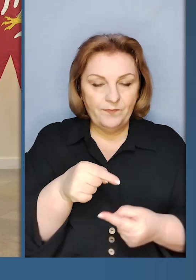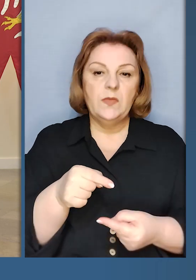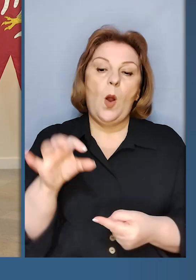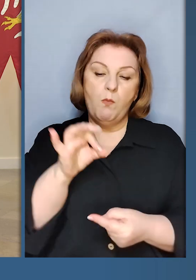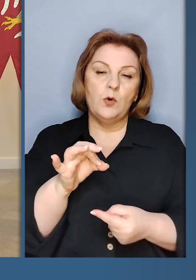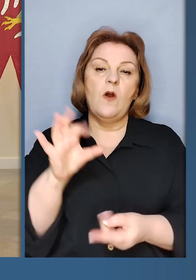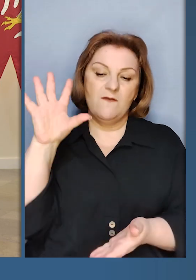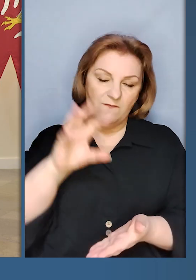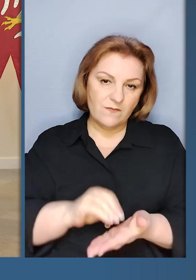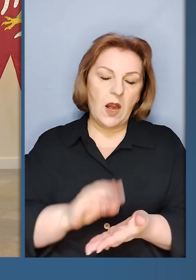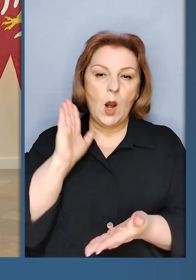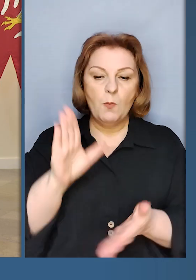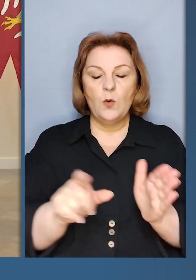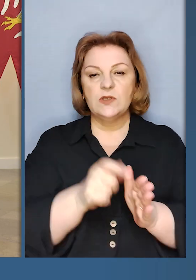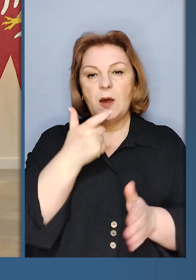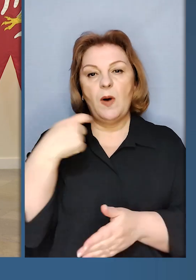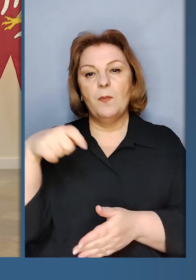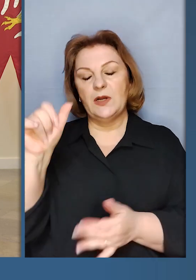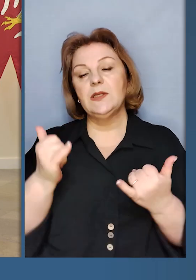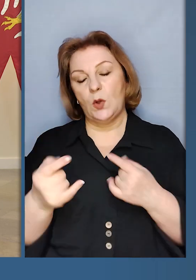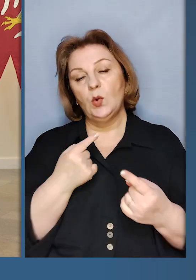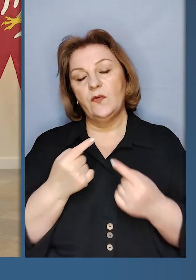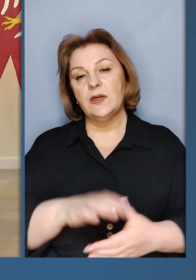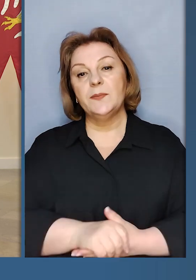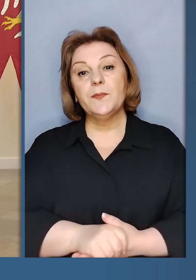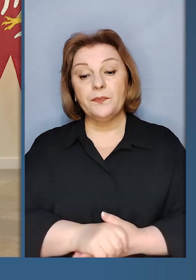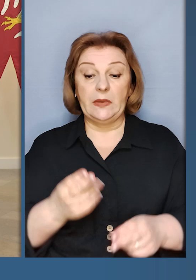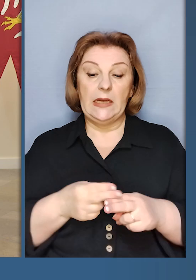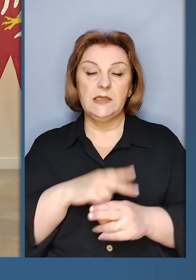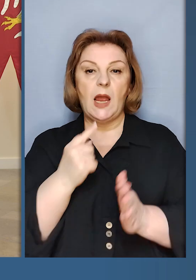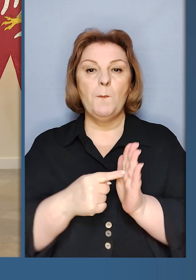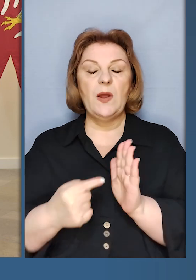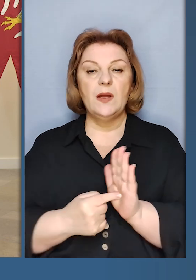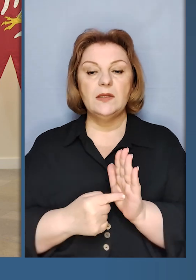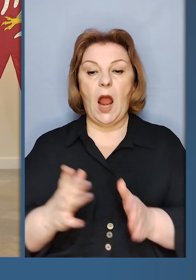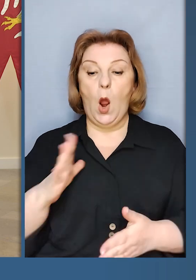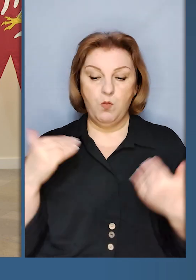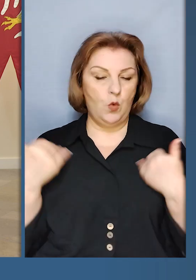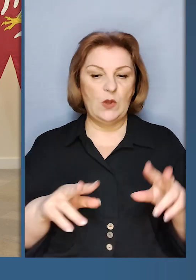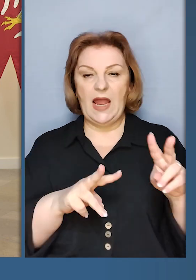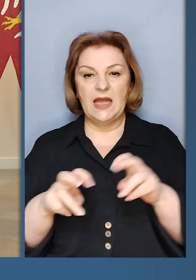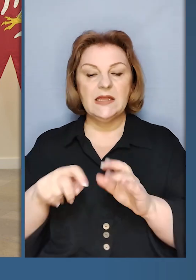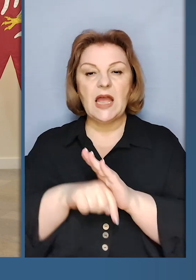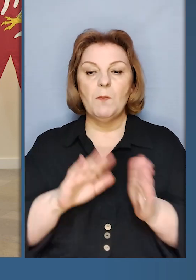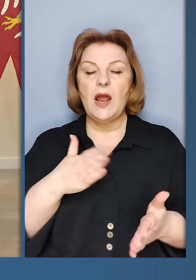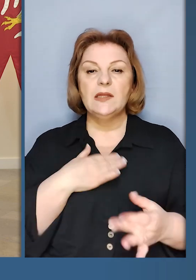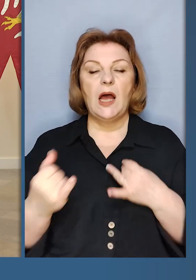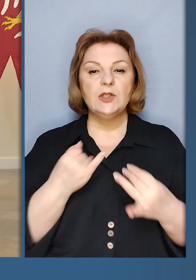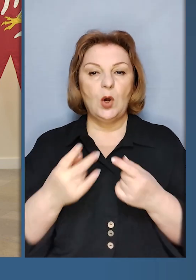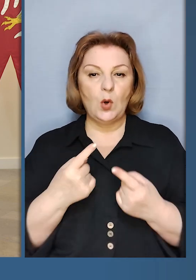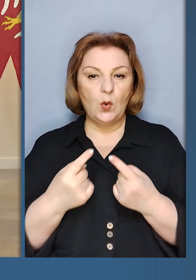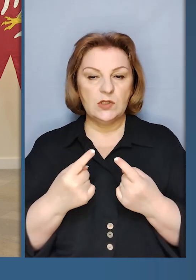все ми будемо ще з паном президентом сьогодні говорити. Ці питання були вже темою наших